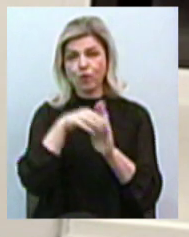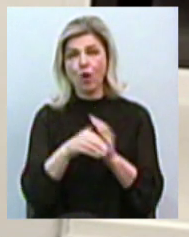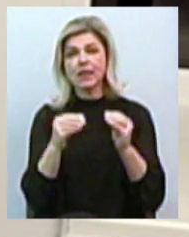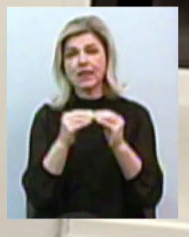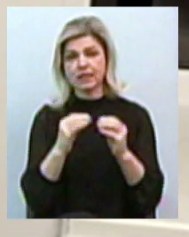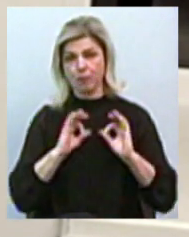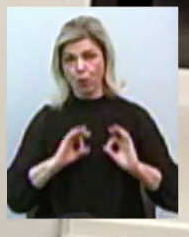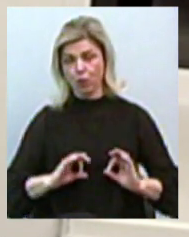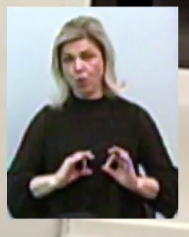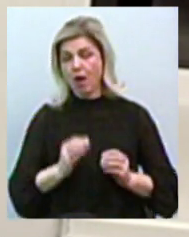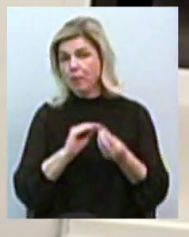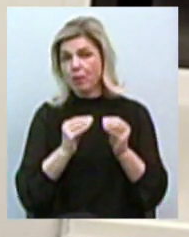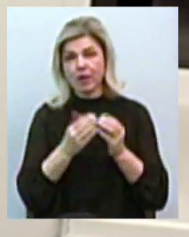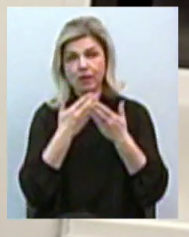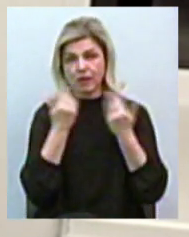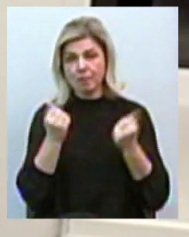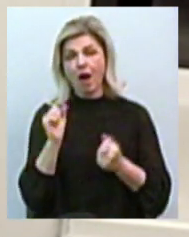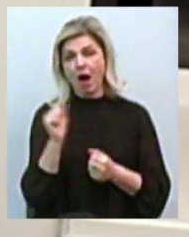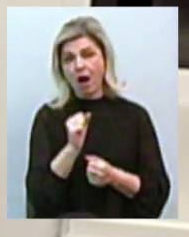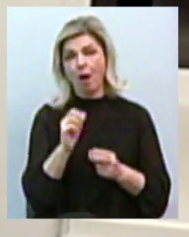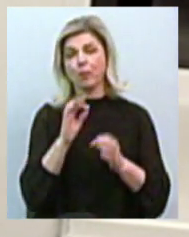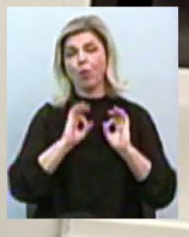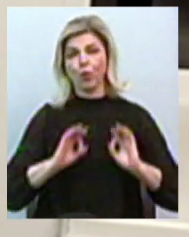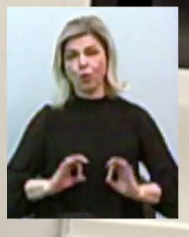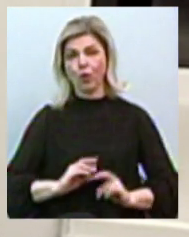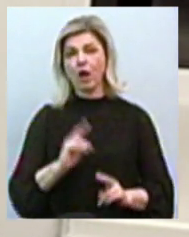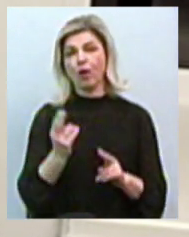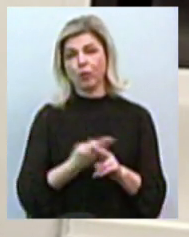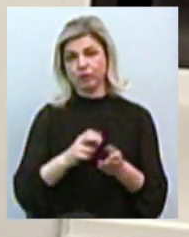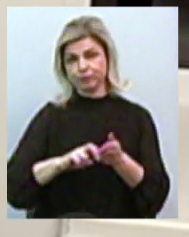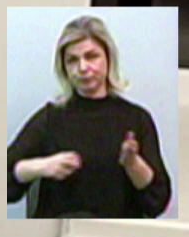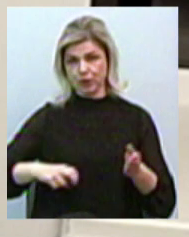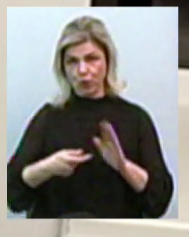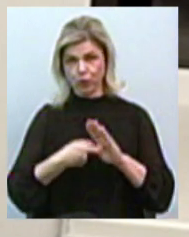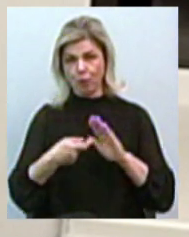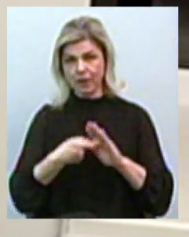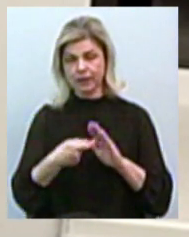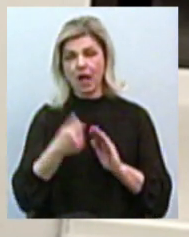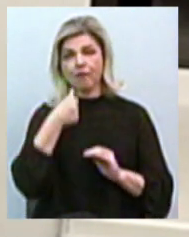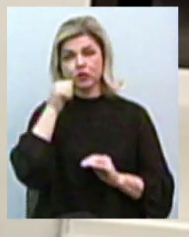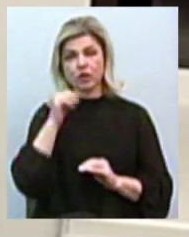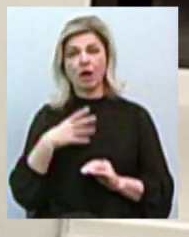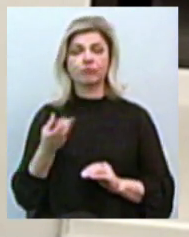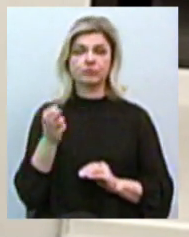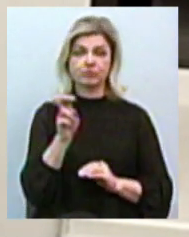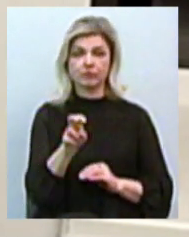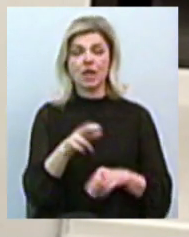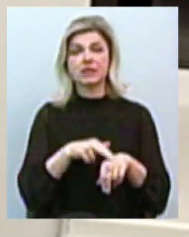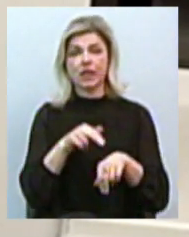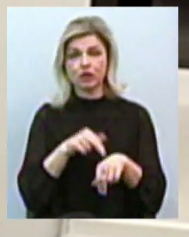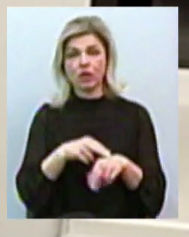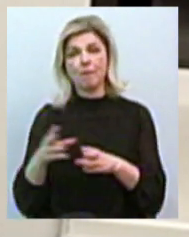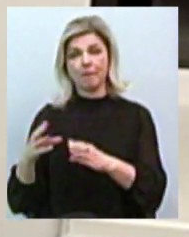Немає ніяких проблем. Але прокурори уникнули допиту. А вчора я слідчому Державному бюро розслідувань зі своїм